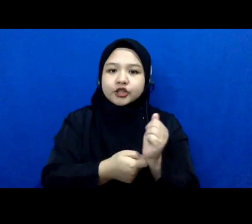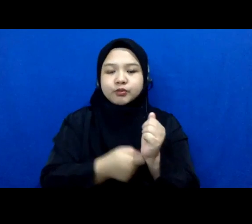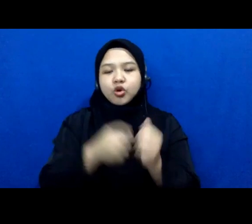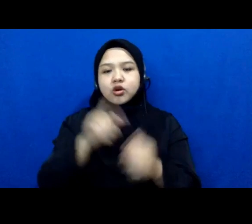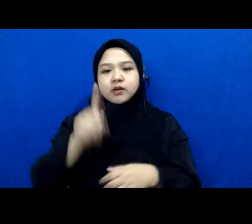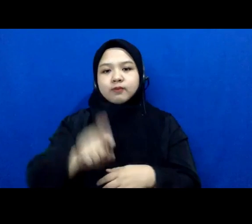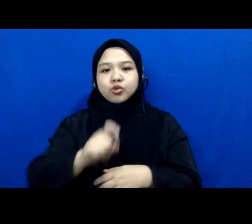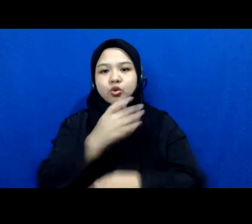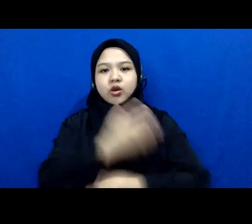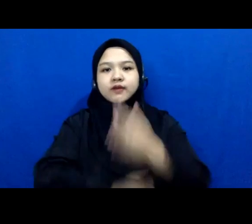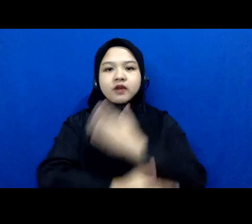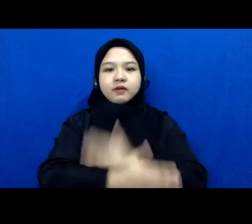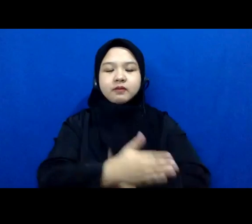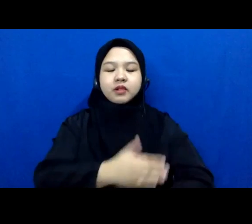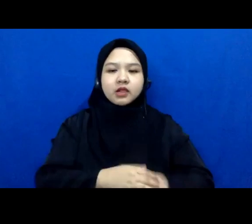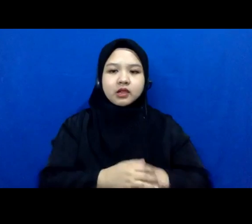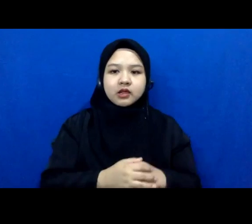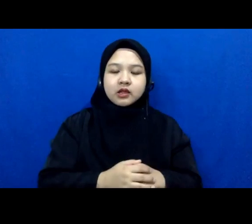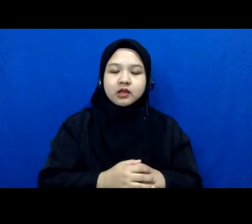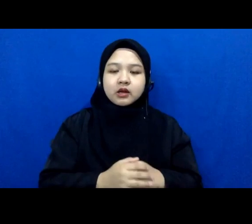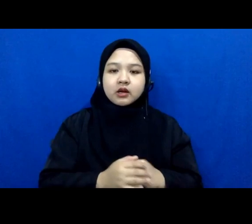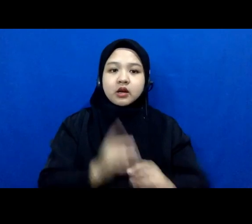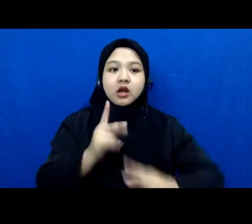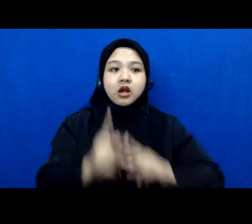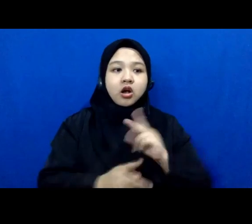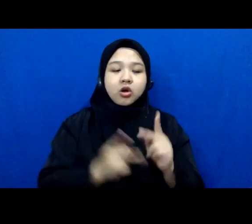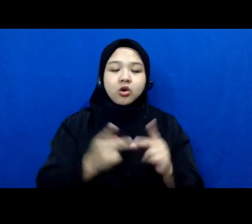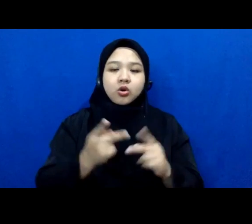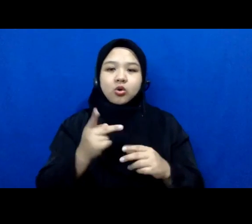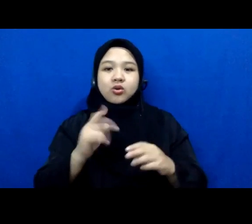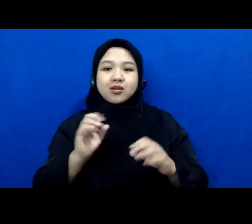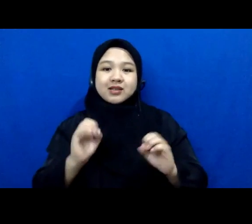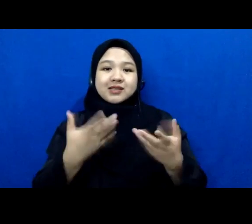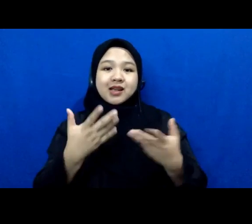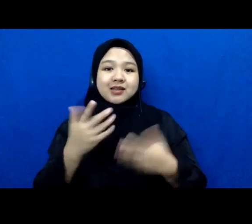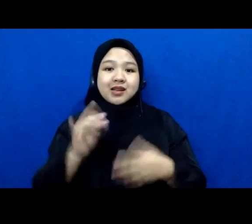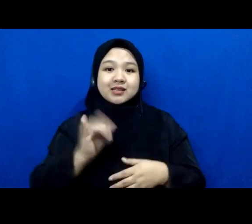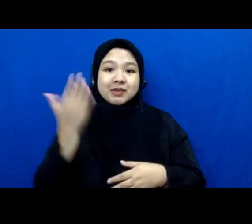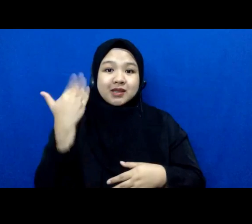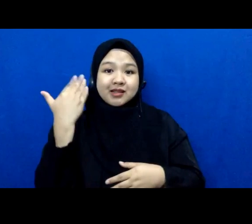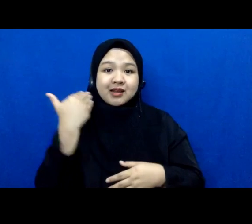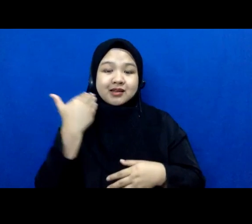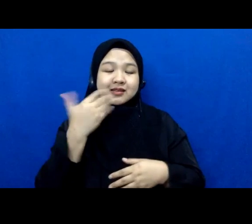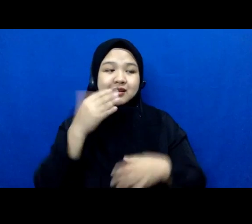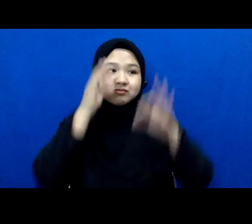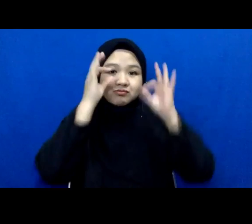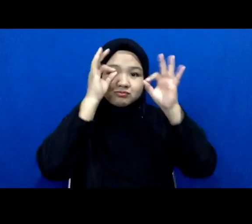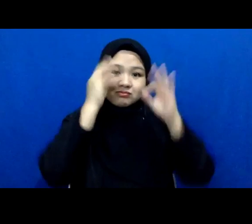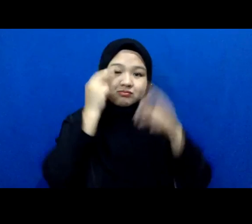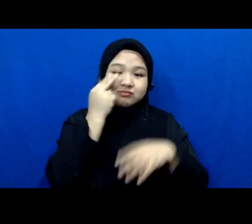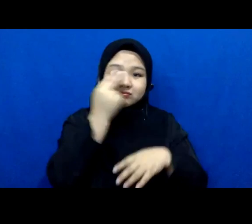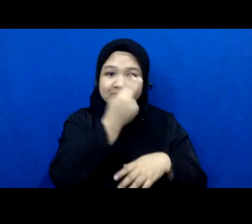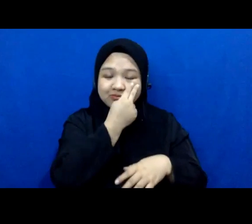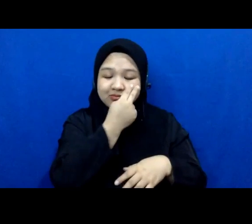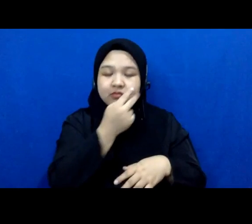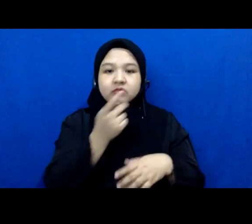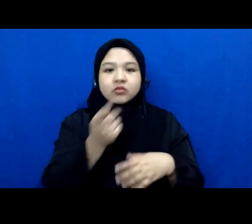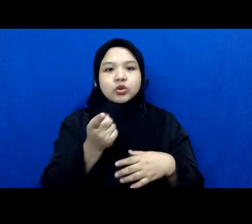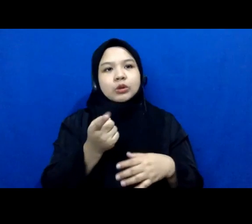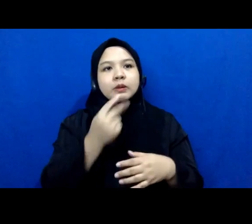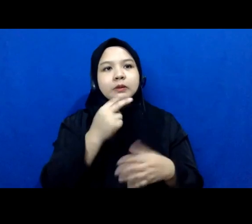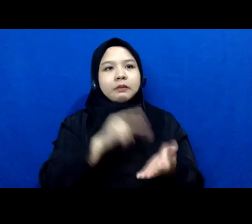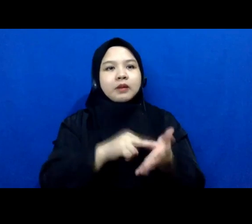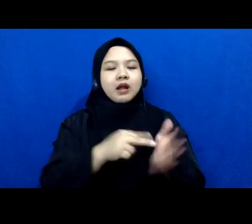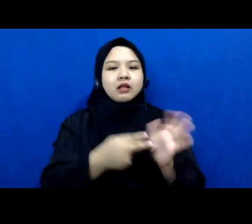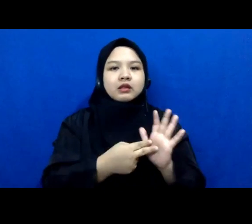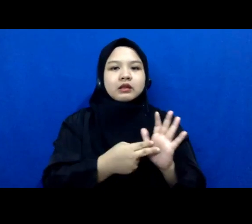kayak gitu sih kalau misal tadi ya fenomenanya yang disebutkan oleh Pak Jerin berarti Pak Hakim yang di